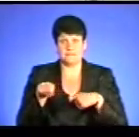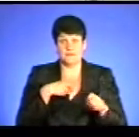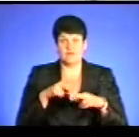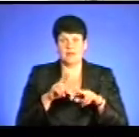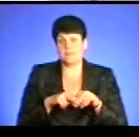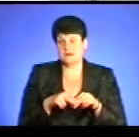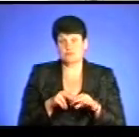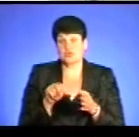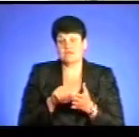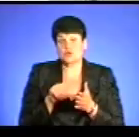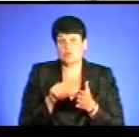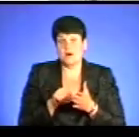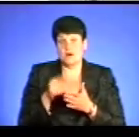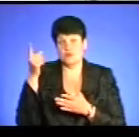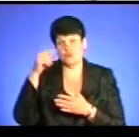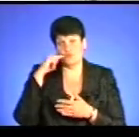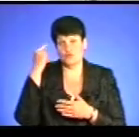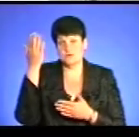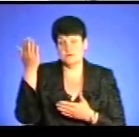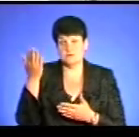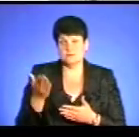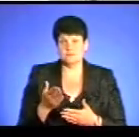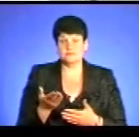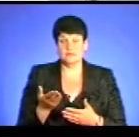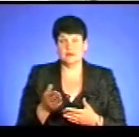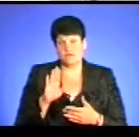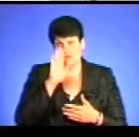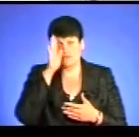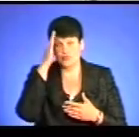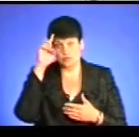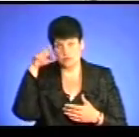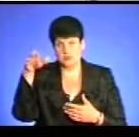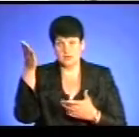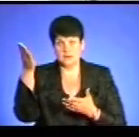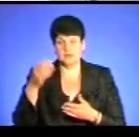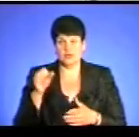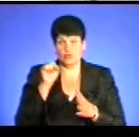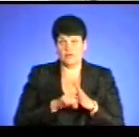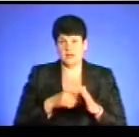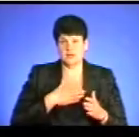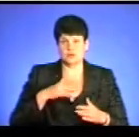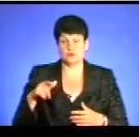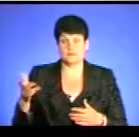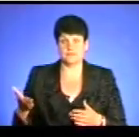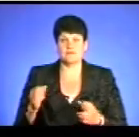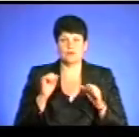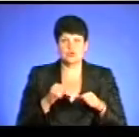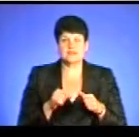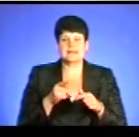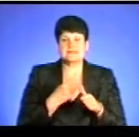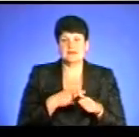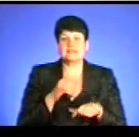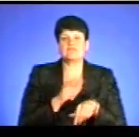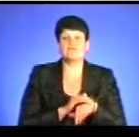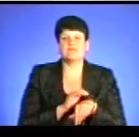виступають для країн-агресора, для нашого противника, для країни, яка вбиває наших громадян. Ви можете називати хоча б один-два факти, через